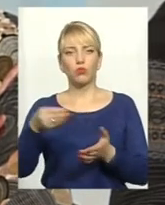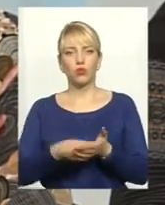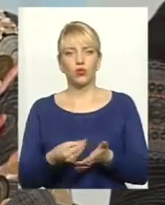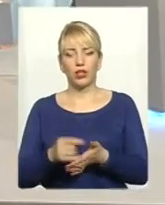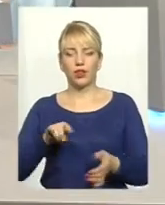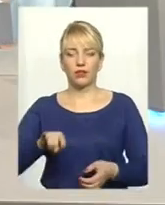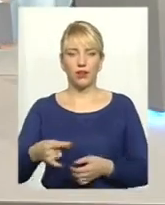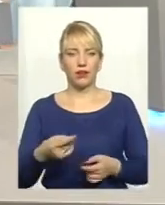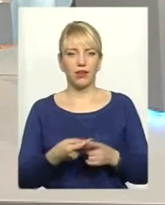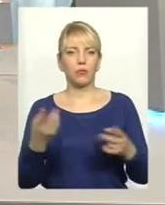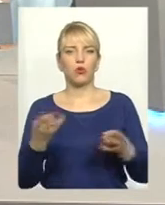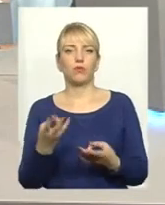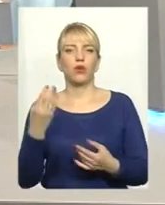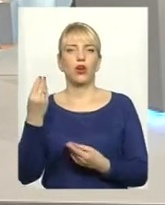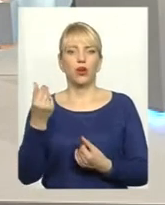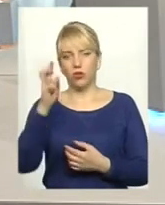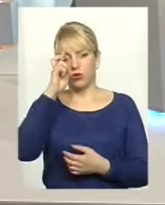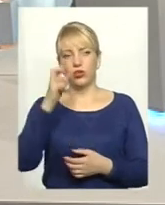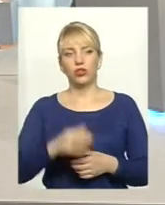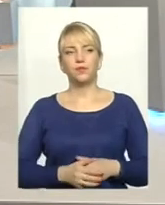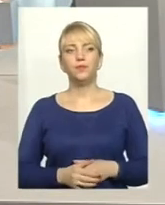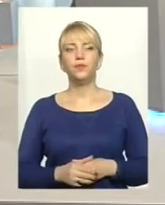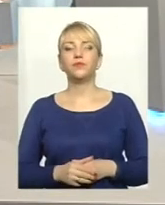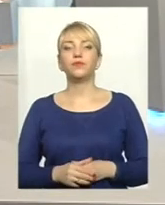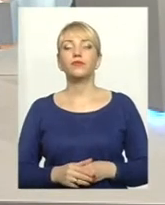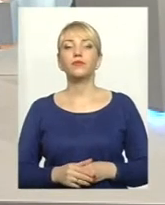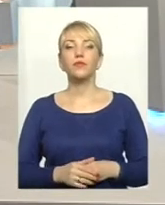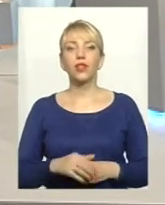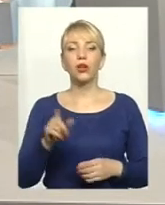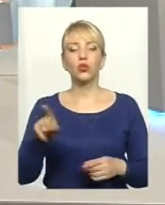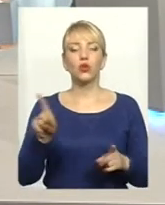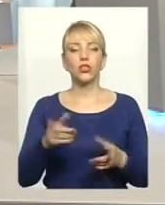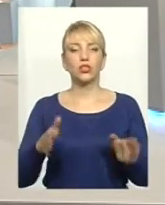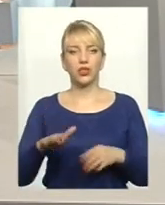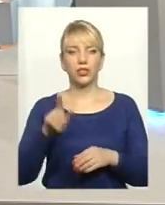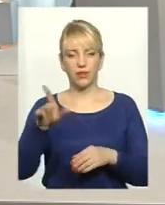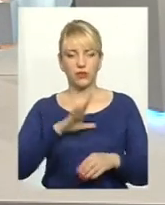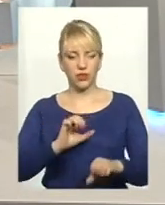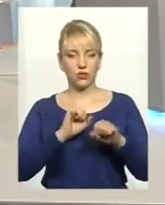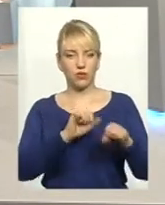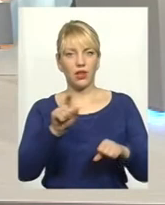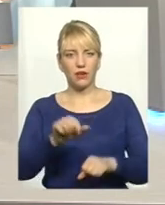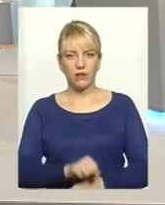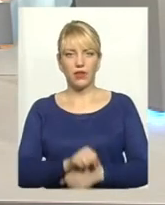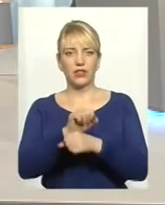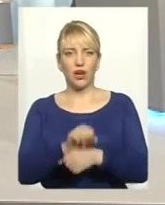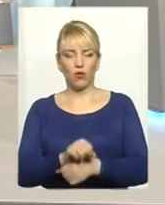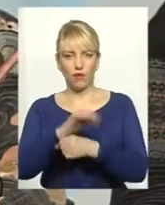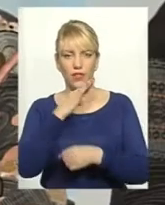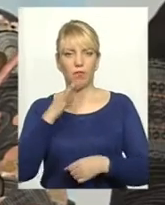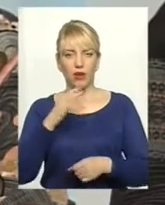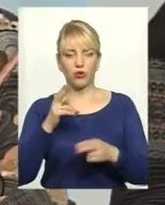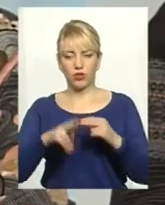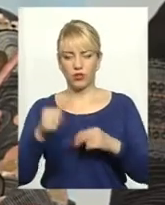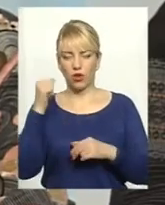Ну і те, що залишили, навіть ті невеличкі відсутки, це вам самим далося відстояти, тому що страйкували багато з кінця того року. Звичайно, це і